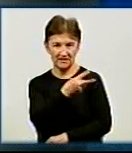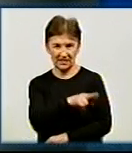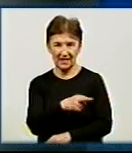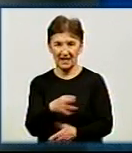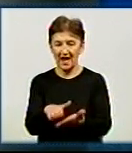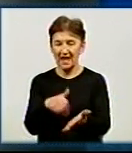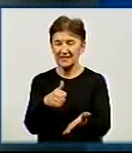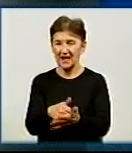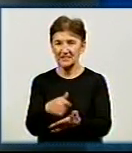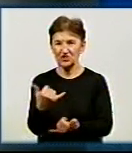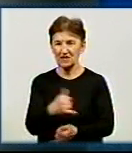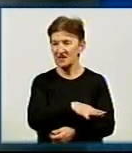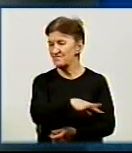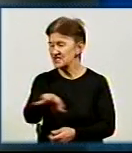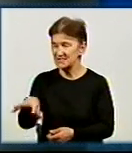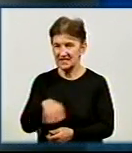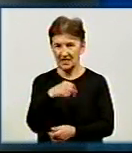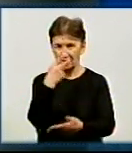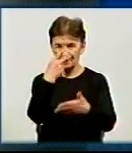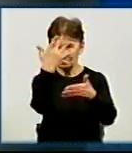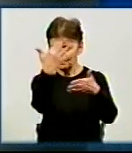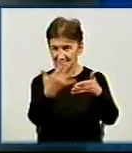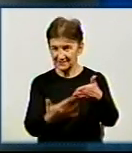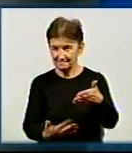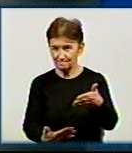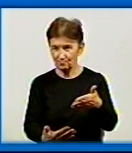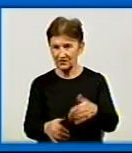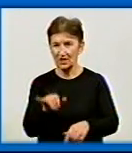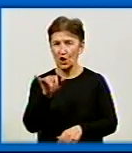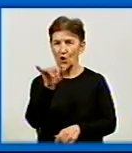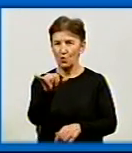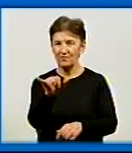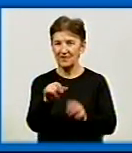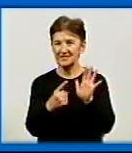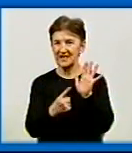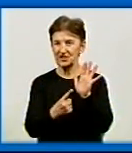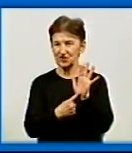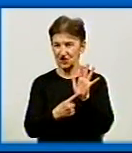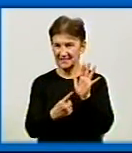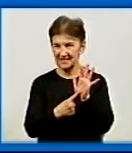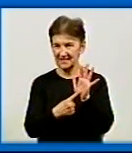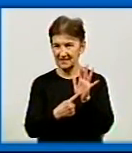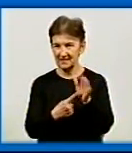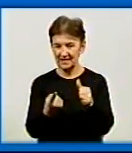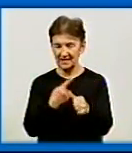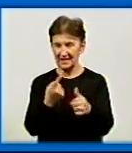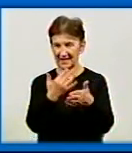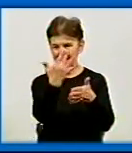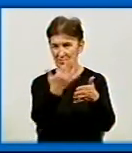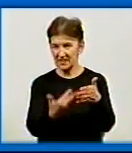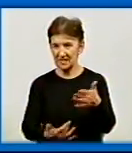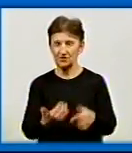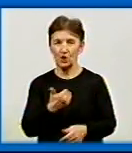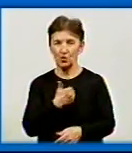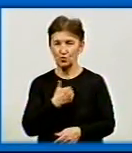Зараз всі дивляться статистику, навіть у світі. Ваше шість номінацій в вашій премії, але я хочу перед цим поговорити ось про що.